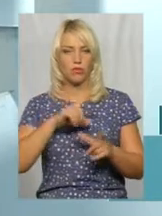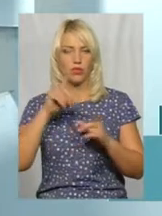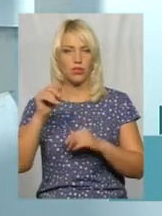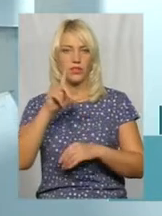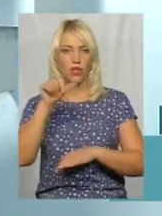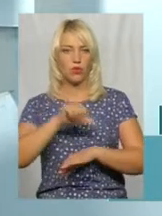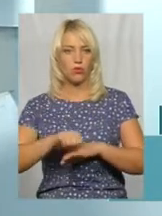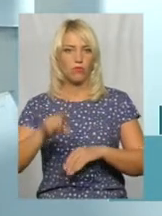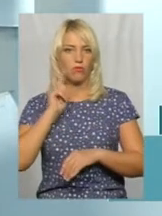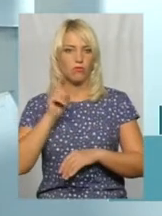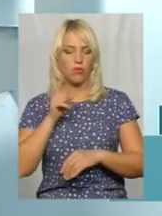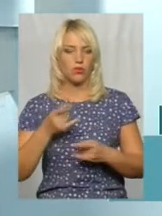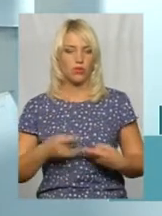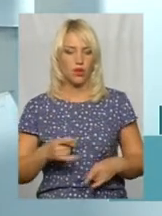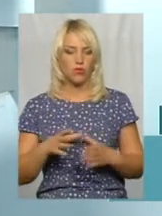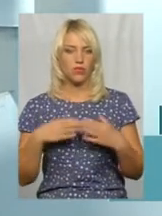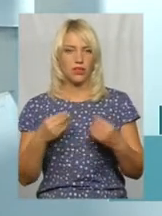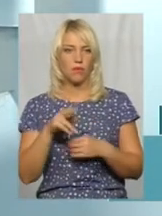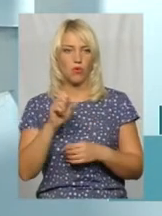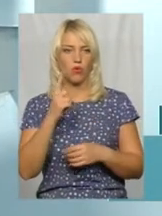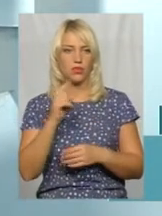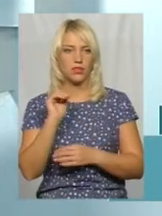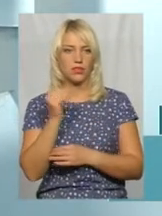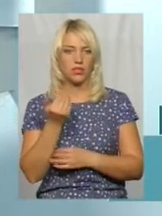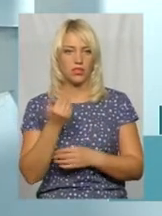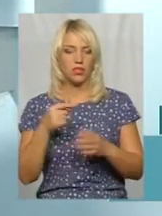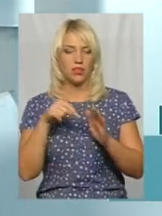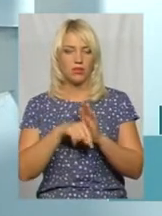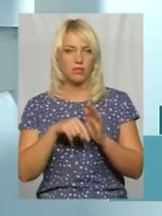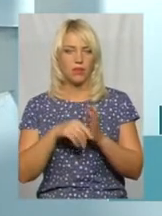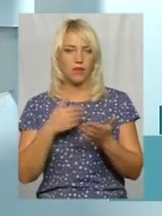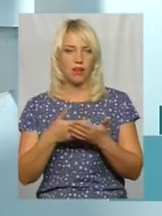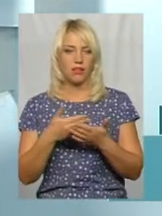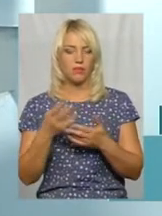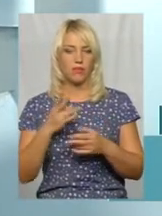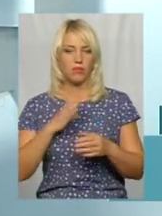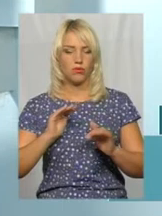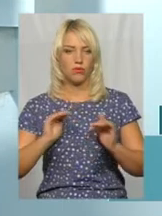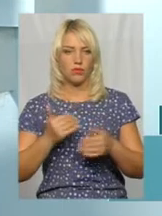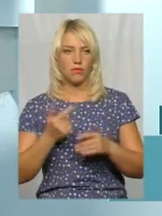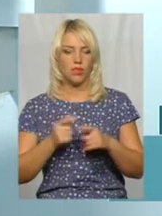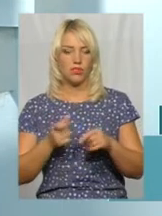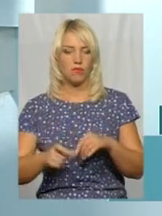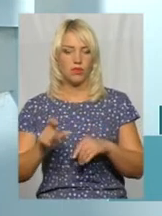молодь. Народжується в сім'ях по одній дитині. Тобто, практично мали бути зменшення. Більше того,